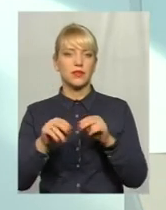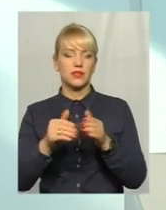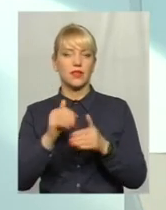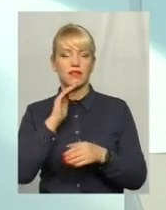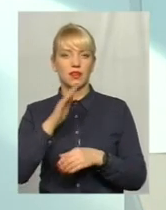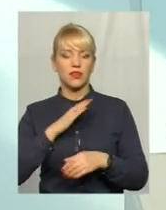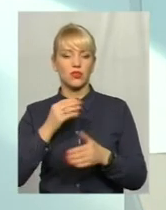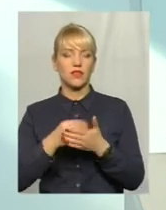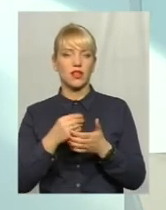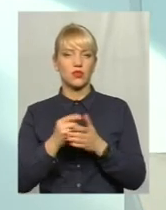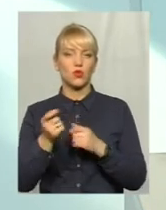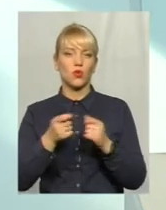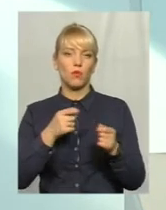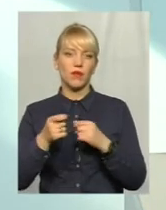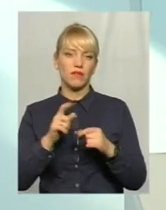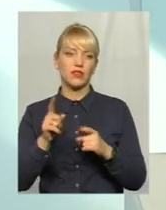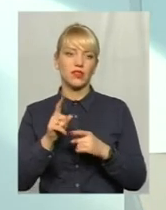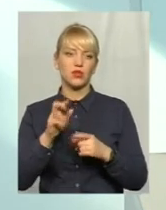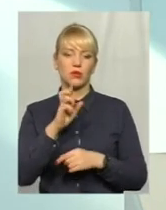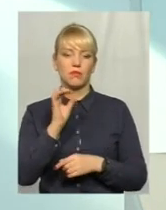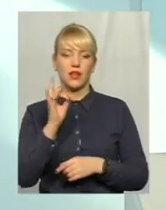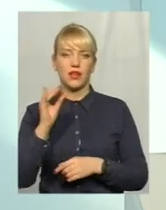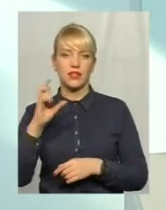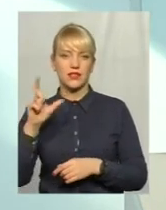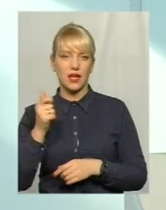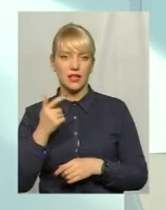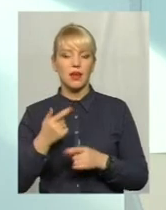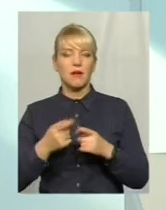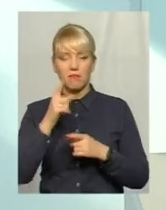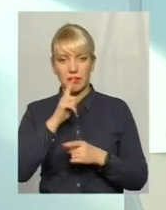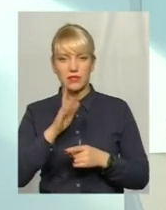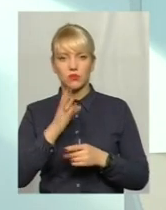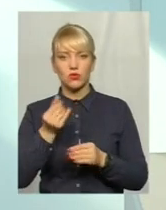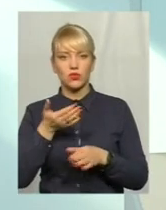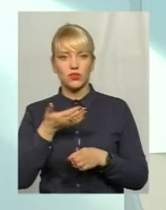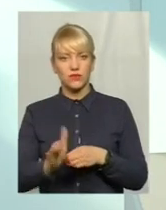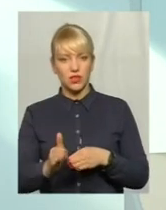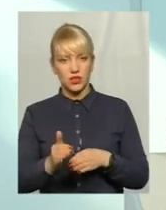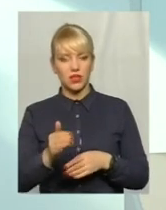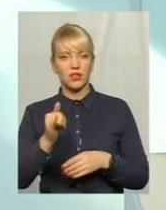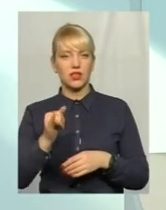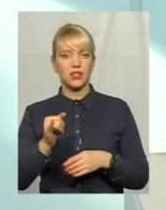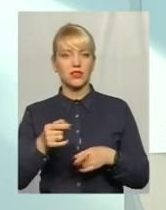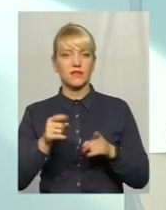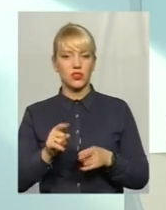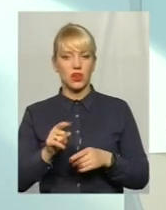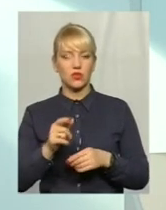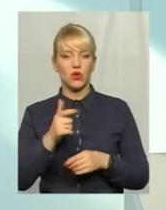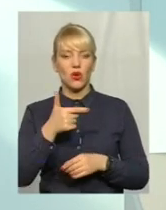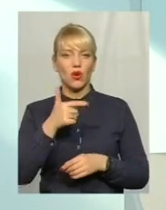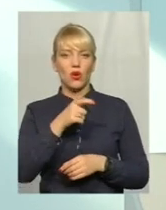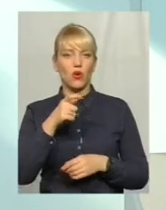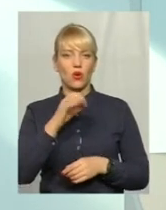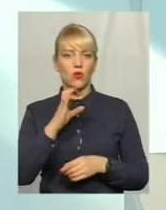нашого фінансового управління, що в березні ці кошти будуть виділені. Звичайно, що хоспіс – це